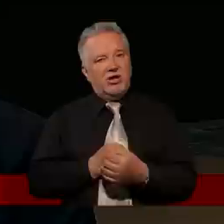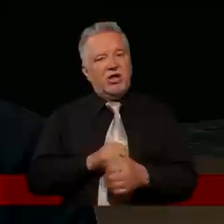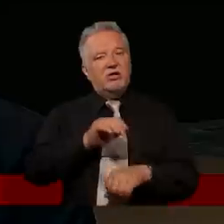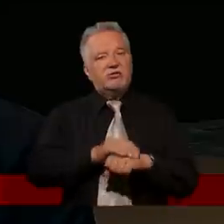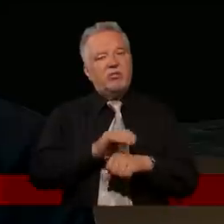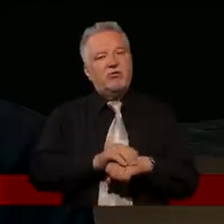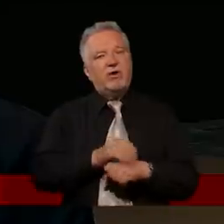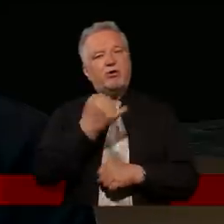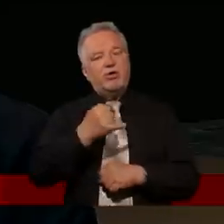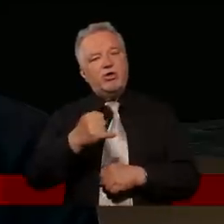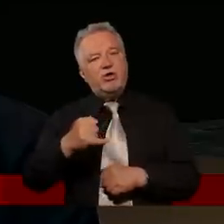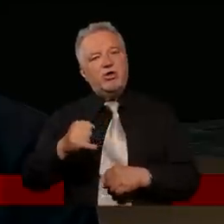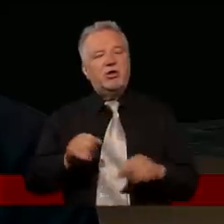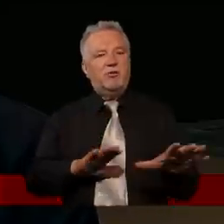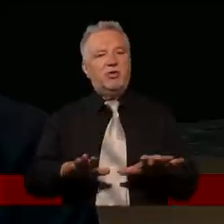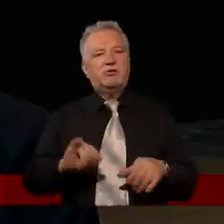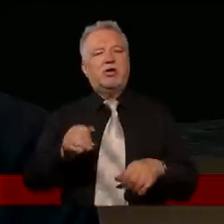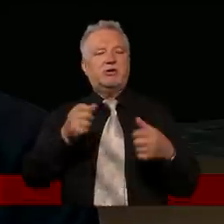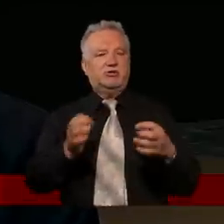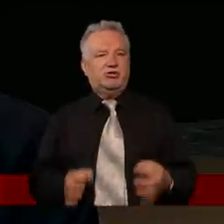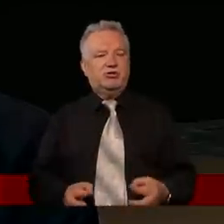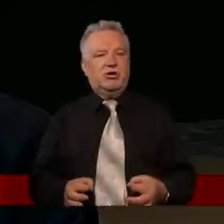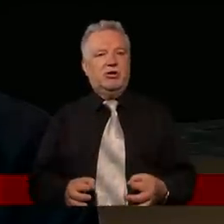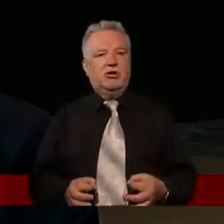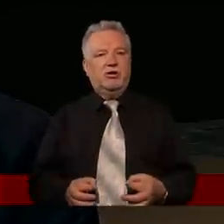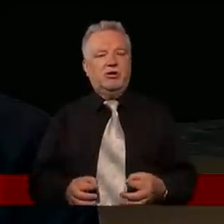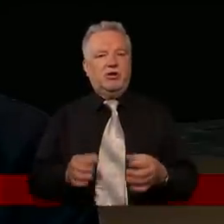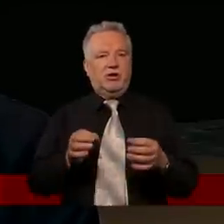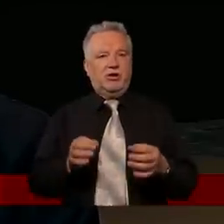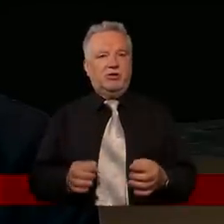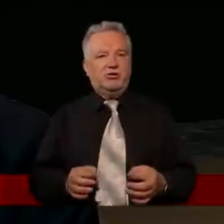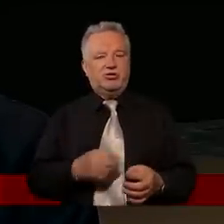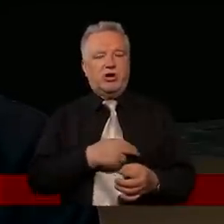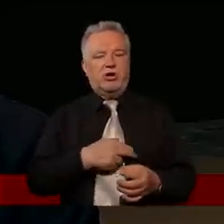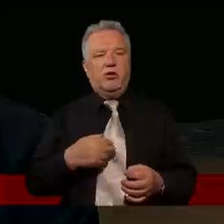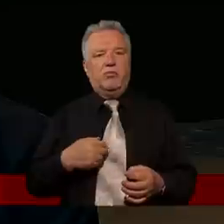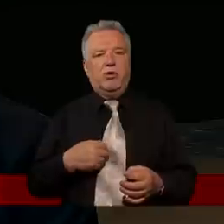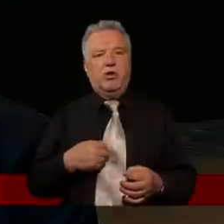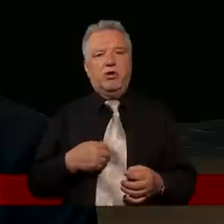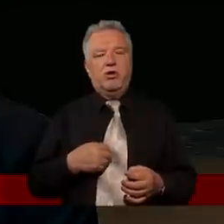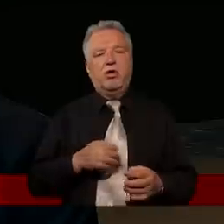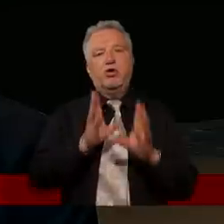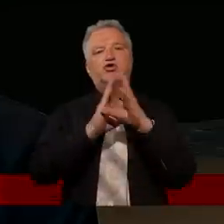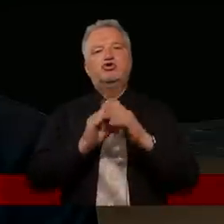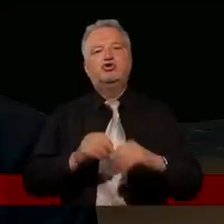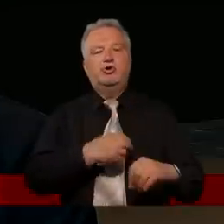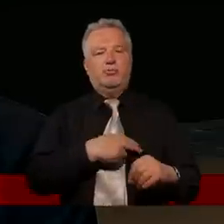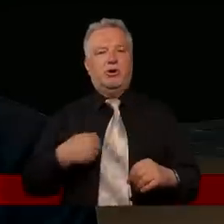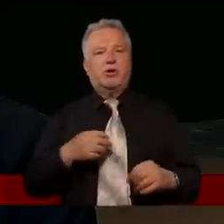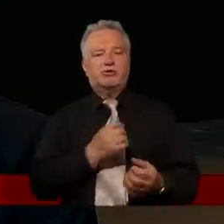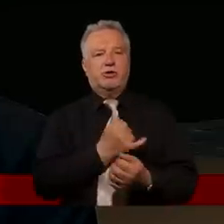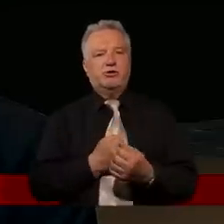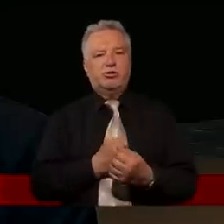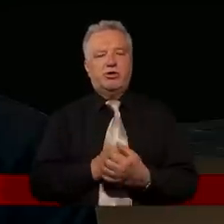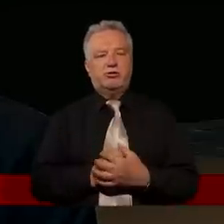inną pozycję jak dzisiaj. Dzisiaj, prawdę mówiąc, to my hołbimy dzieci w